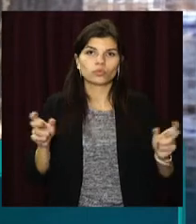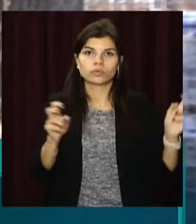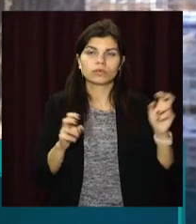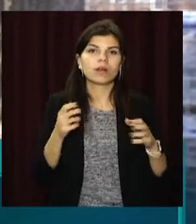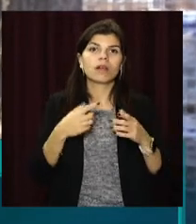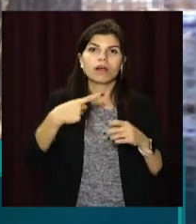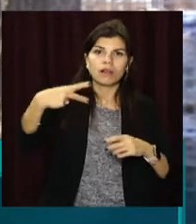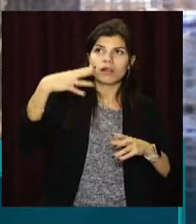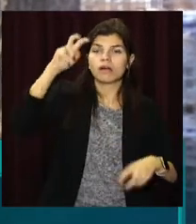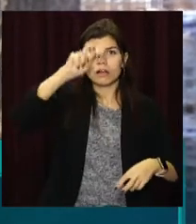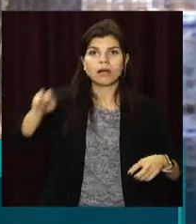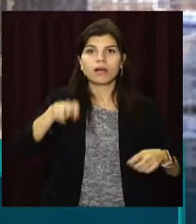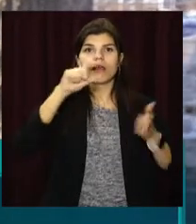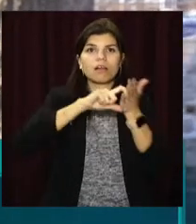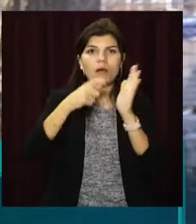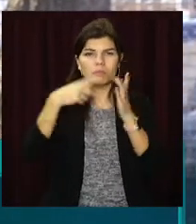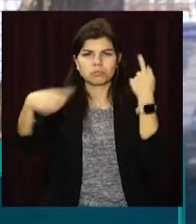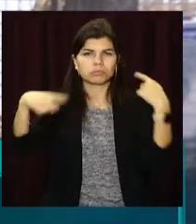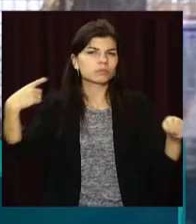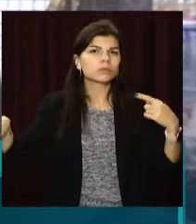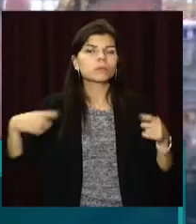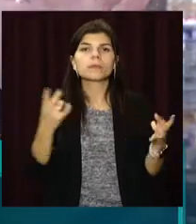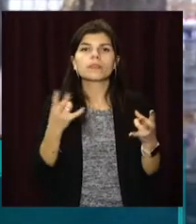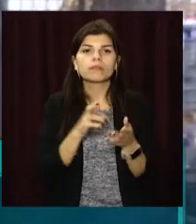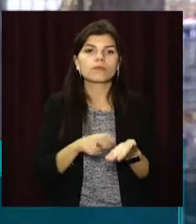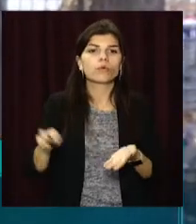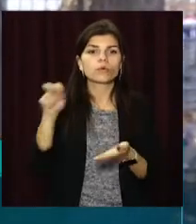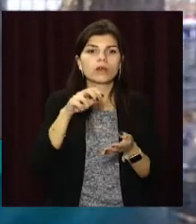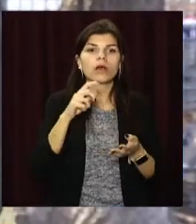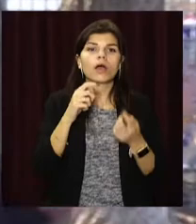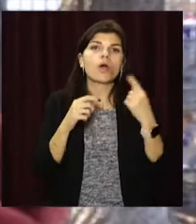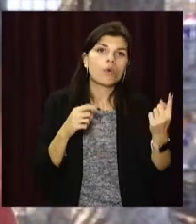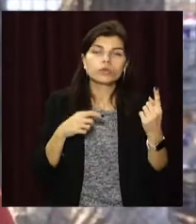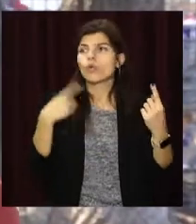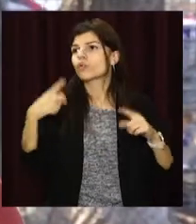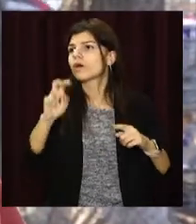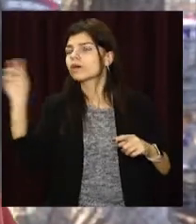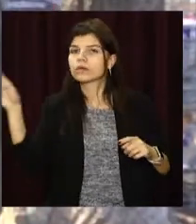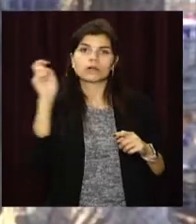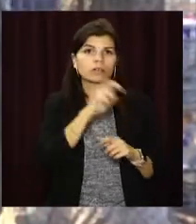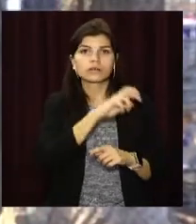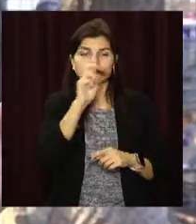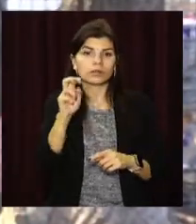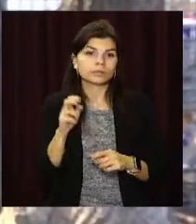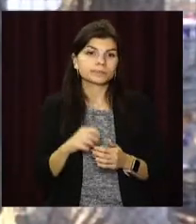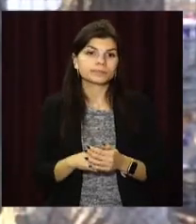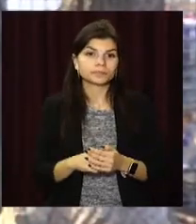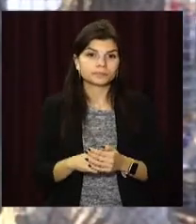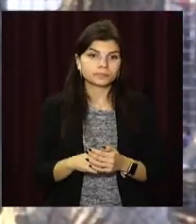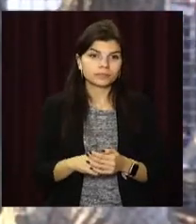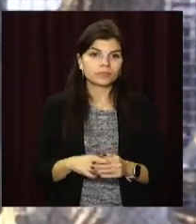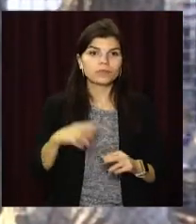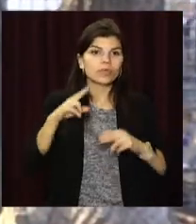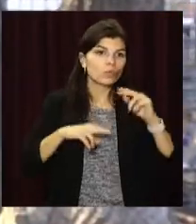різних поверхах, в різних кабінетах, потрібно ходити з одного краю в інший. А